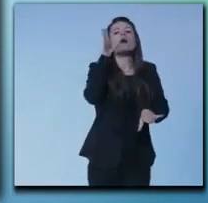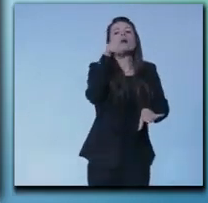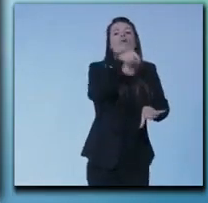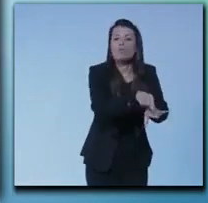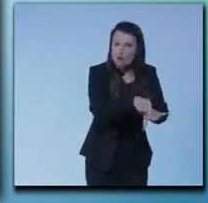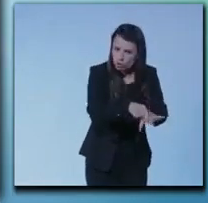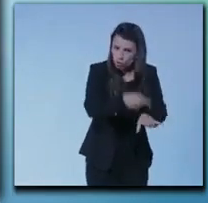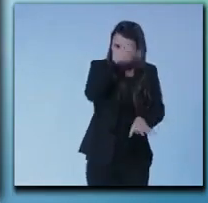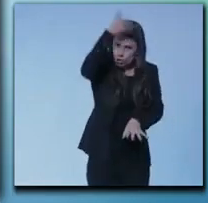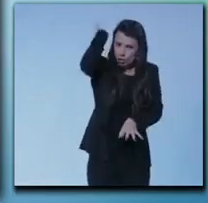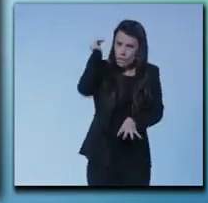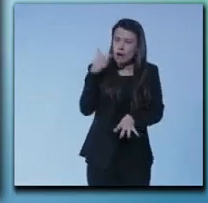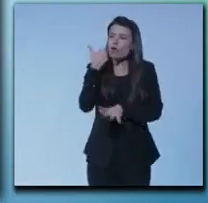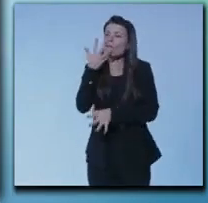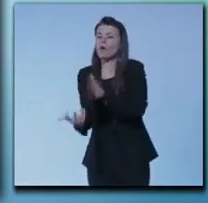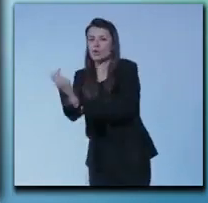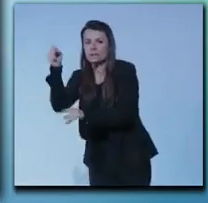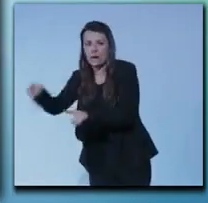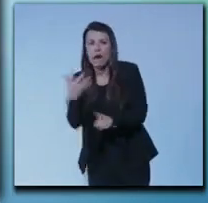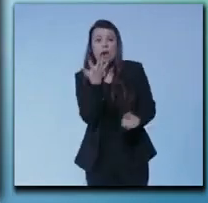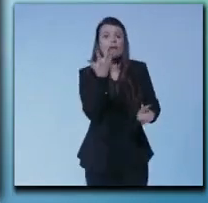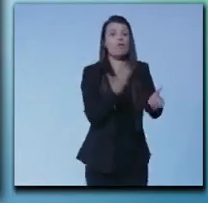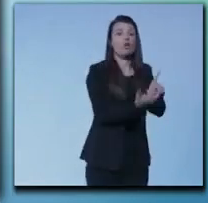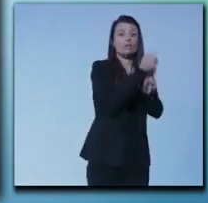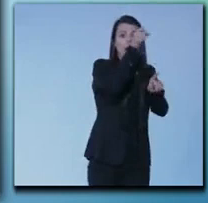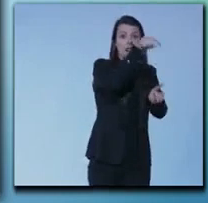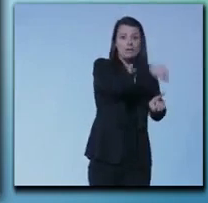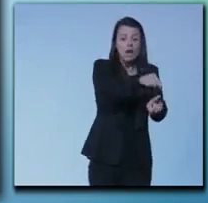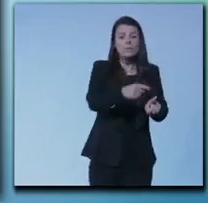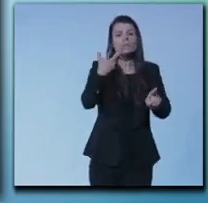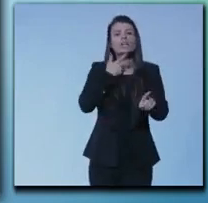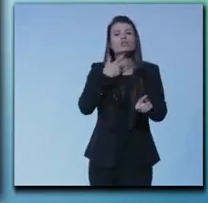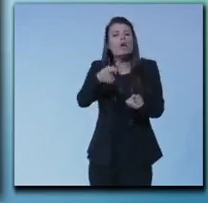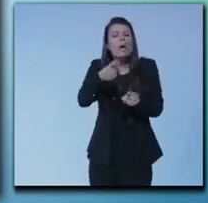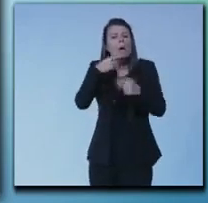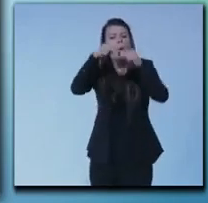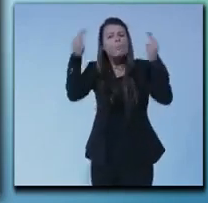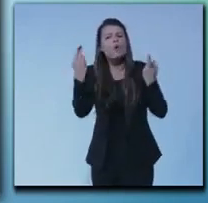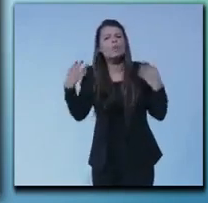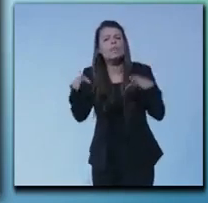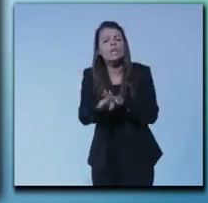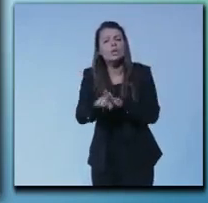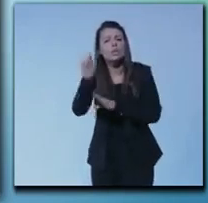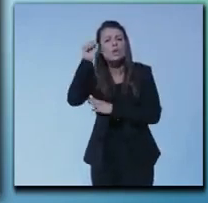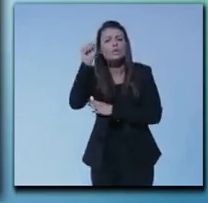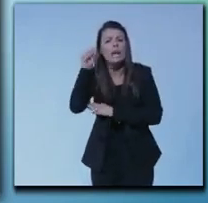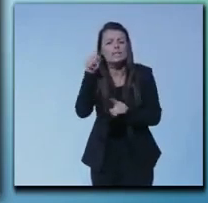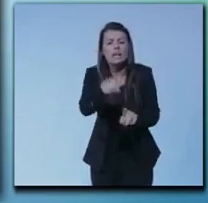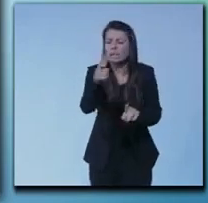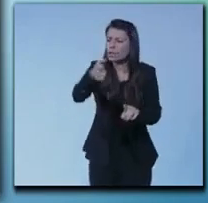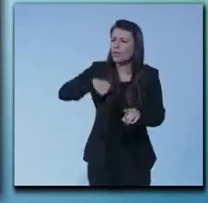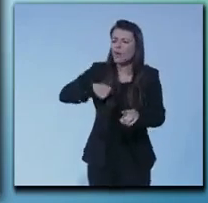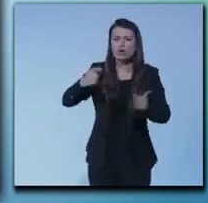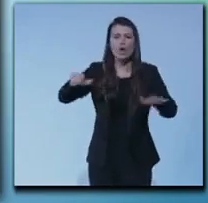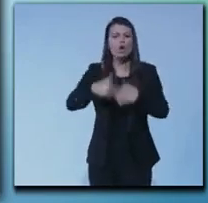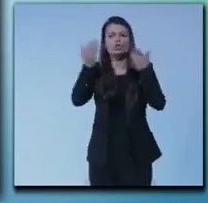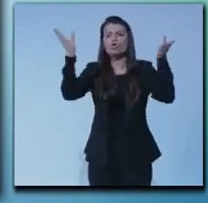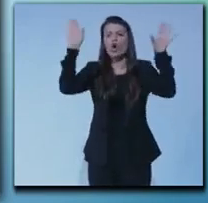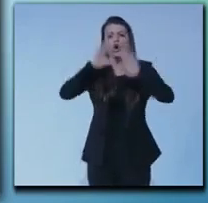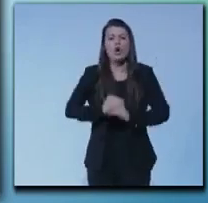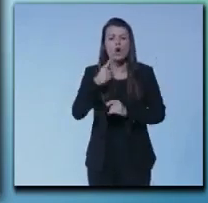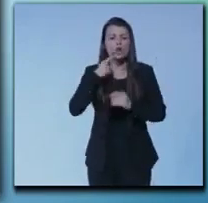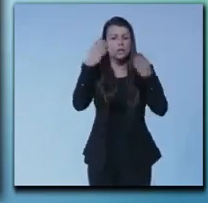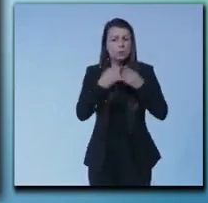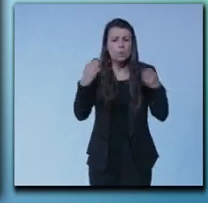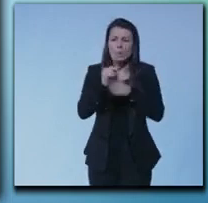e l'acquedotto romano in Valtrompia c'è un ponte chiuso in Sardegna perché poi io mi sto studiando giorno e notte tutti i dossier il ponte